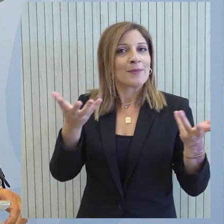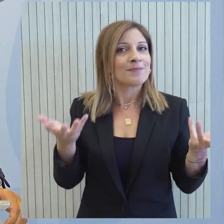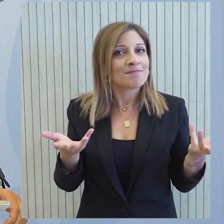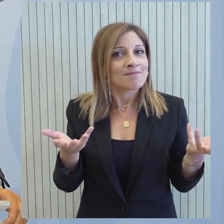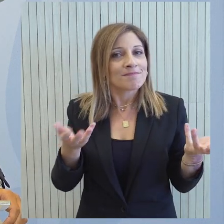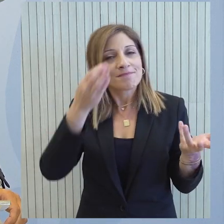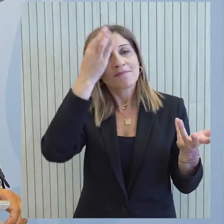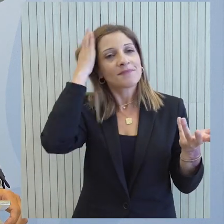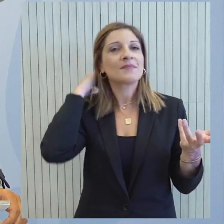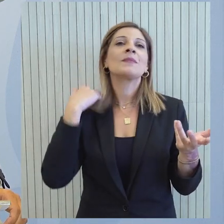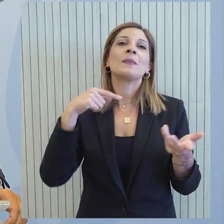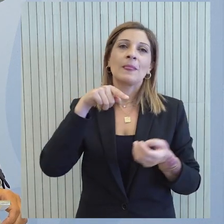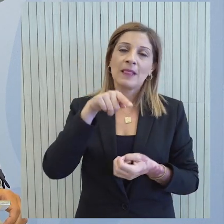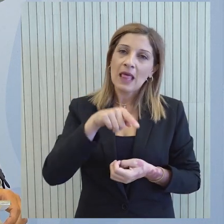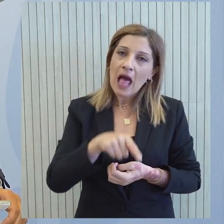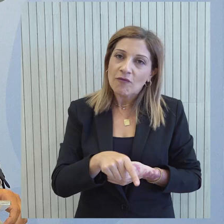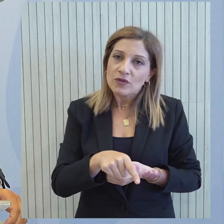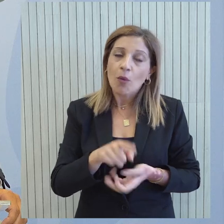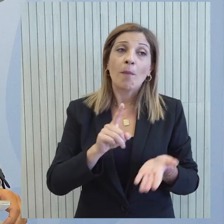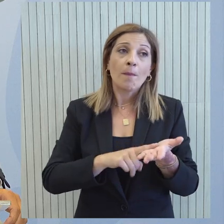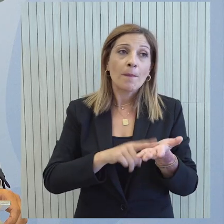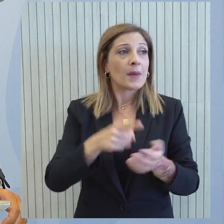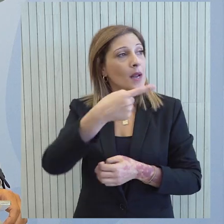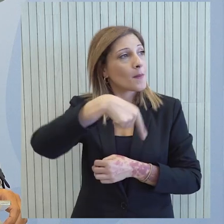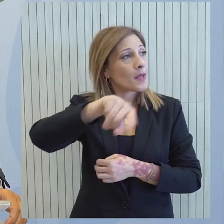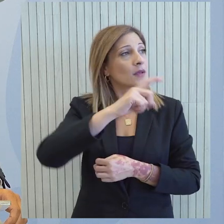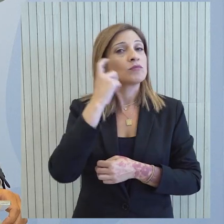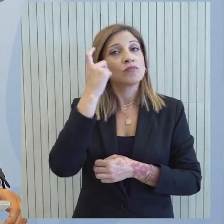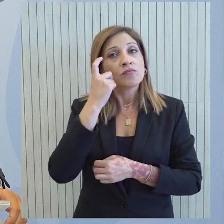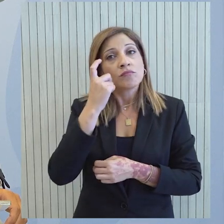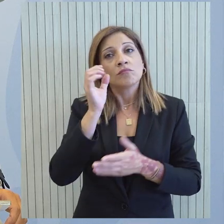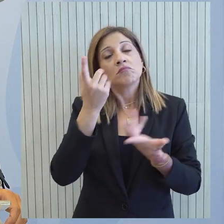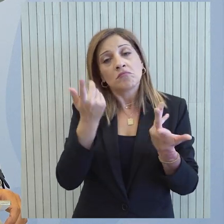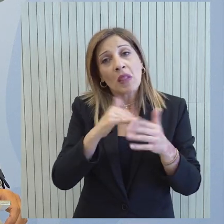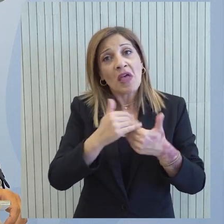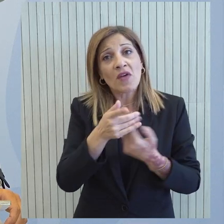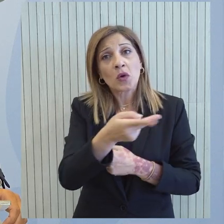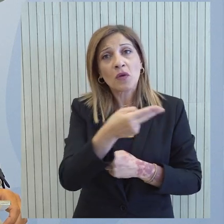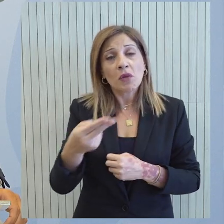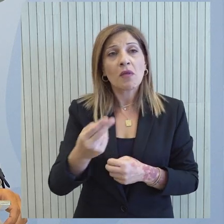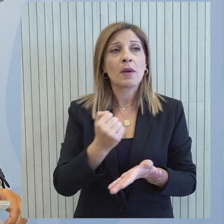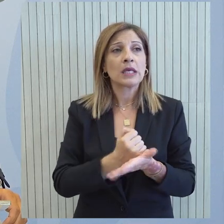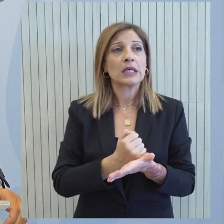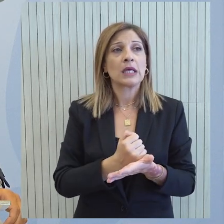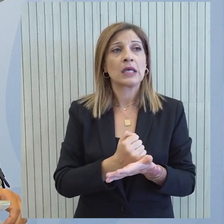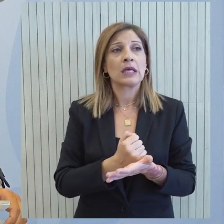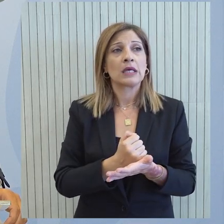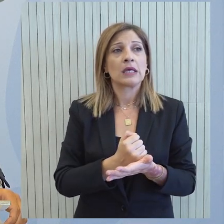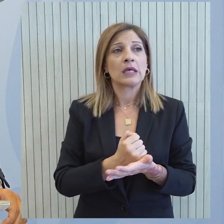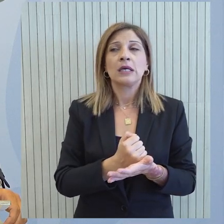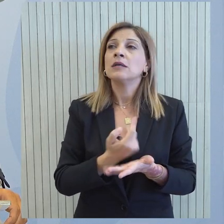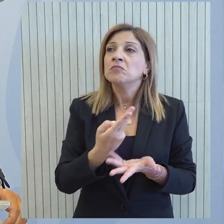εκείνο το διάστημα. Άρα αυτό είναι κάτι το οποίο θα πρέπει να σημειώσουμε με ενδιαφέρον και ως προς την